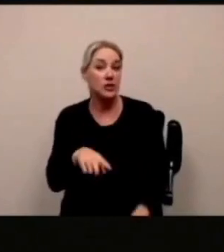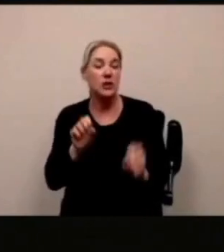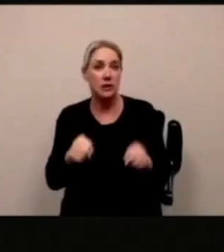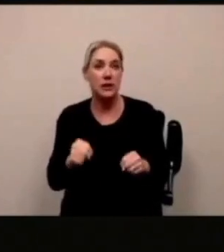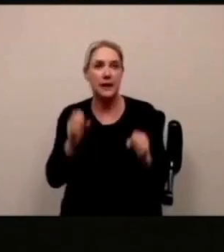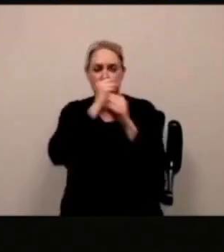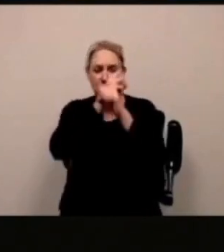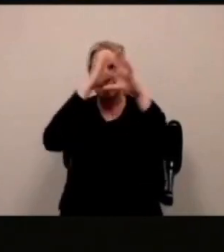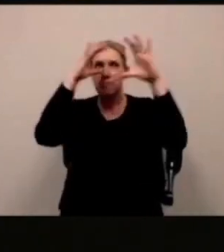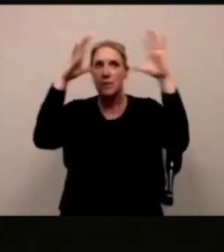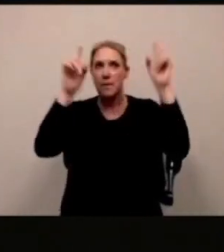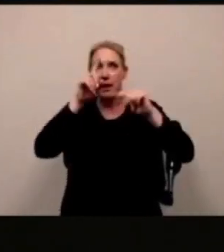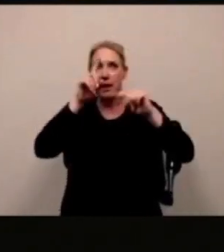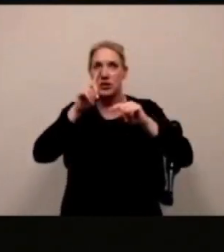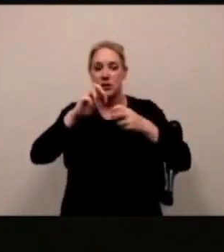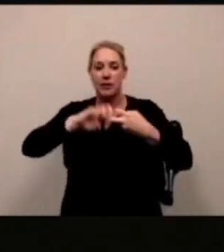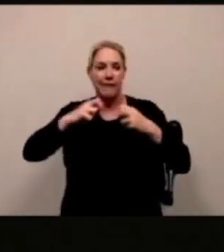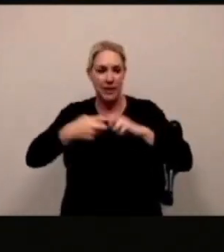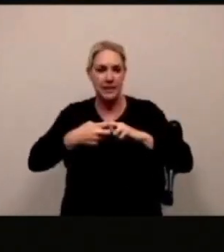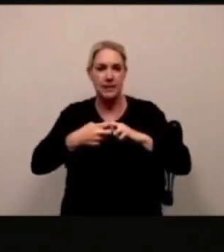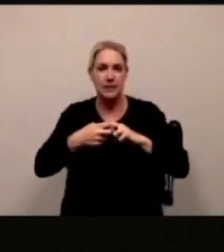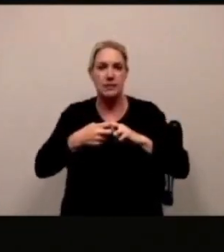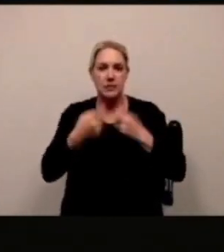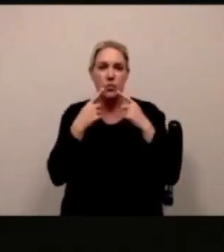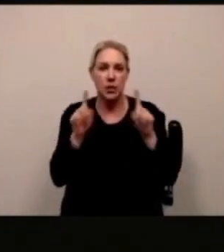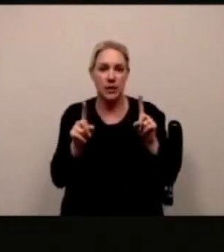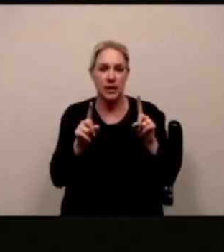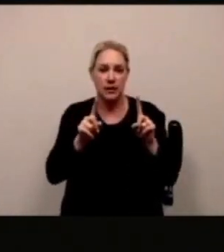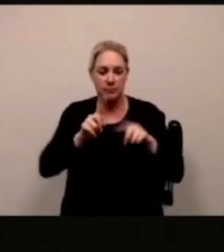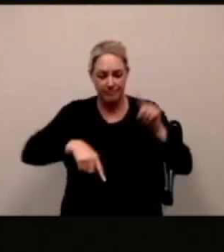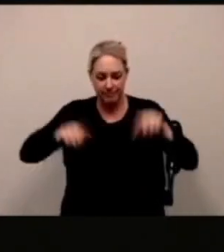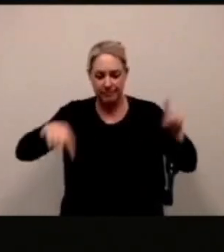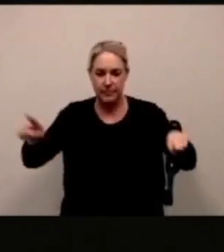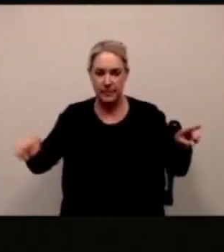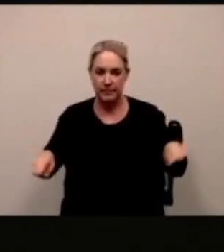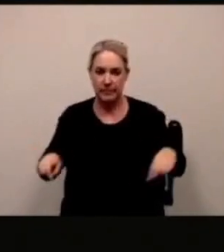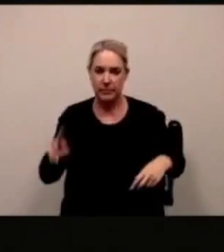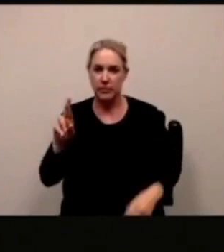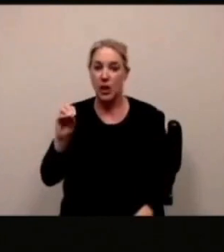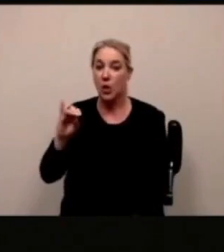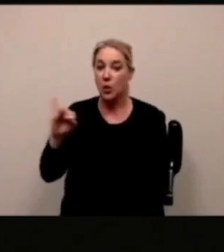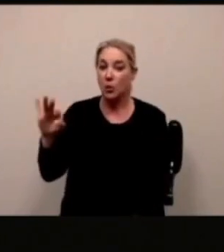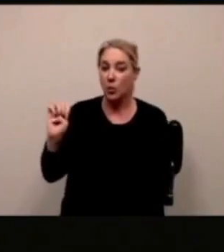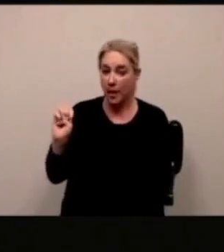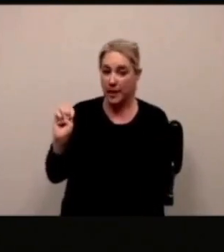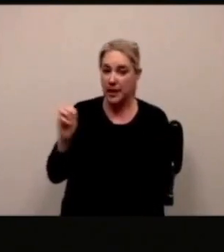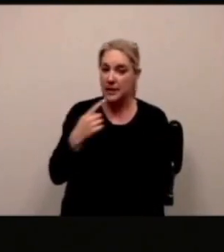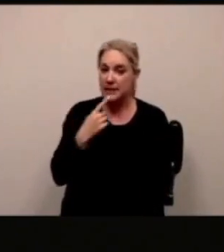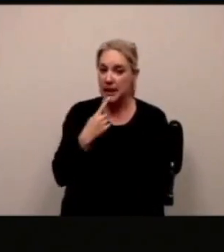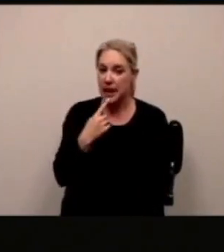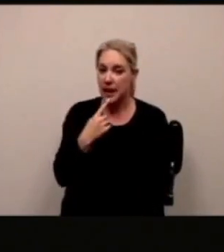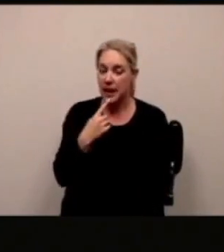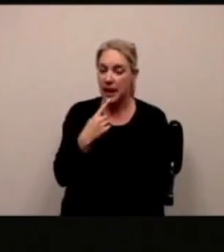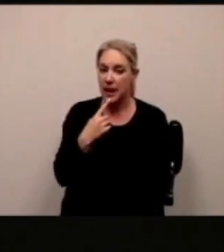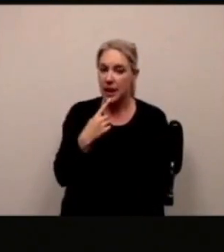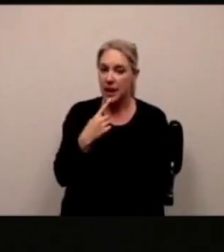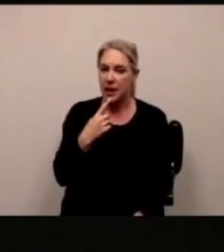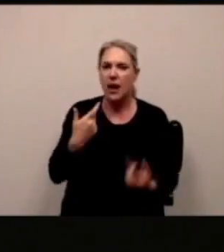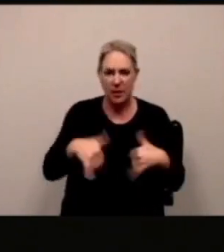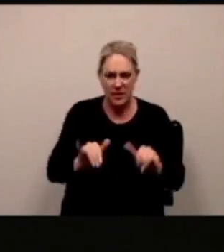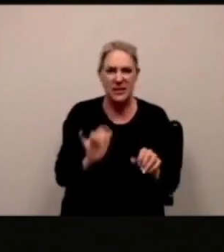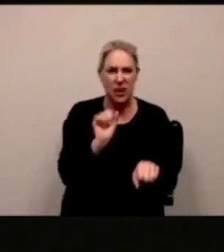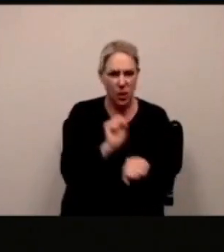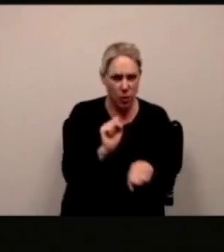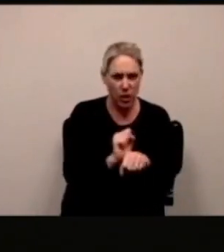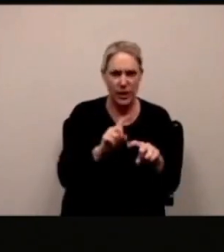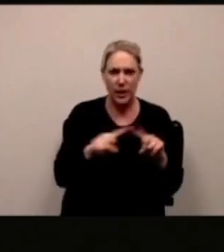abbassano la velocità ma è una buona domanda ci sono diversi modi in come la